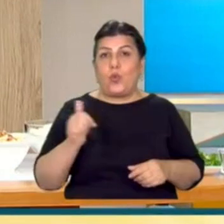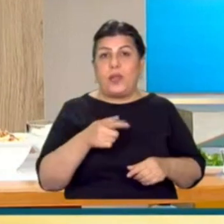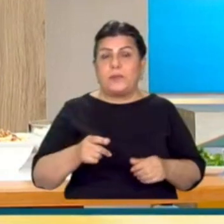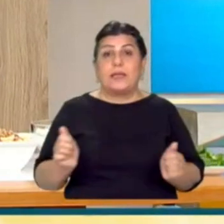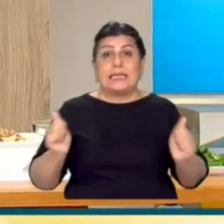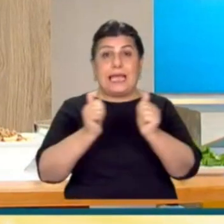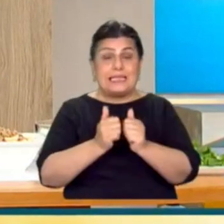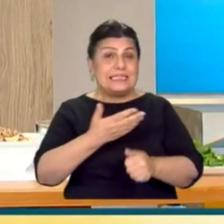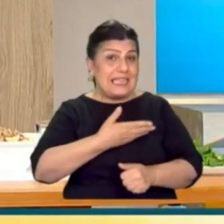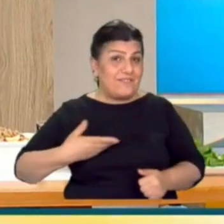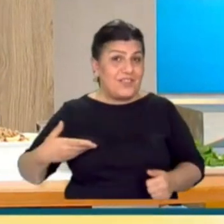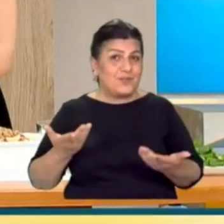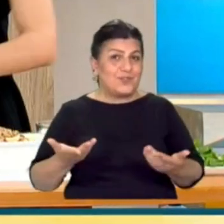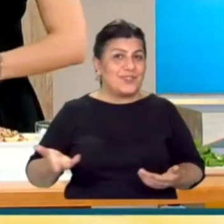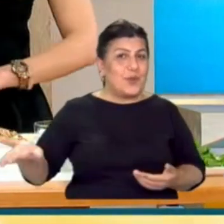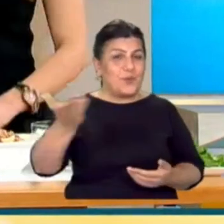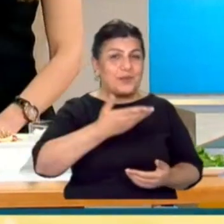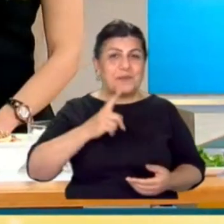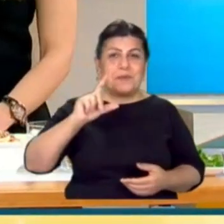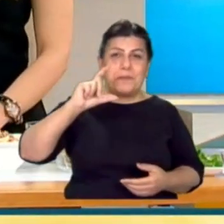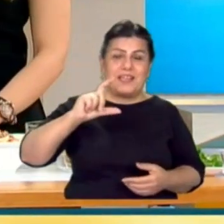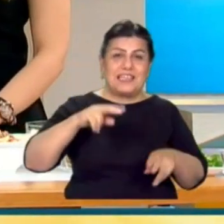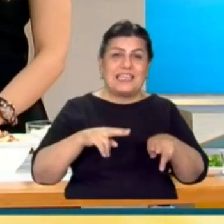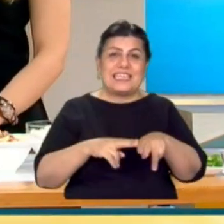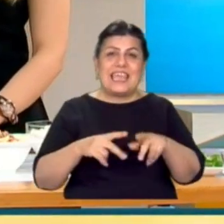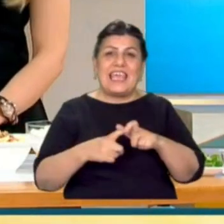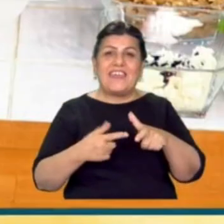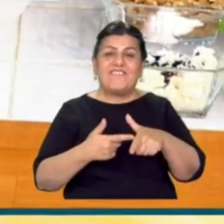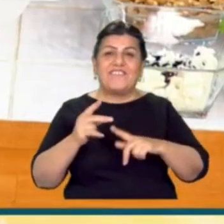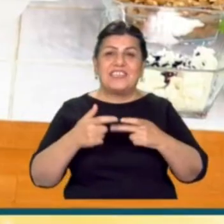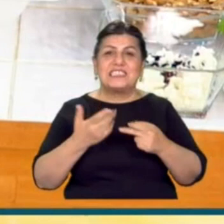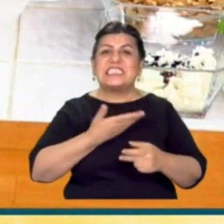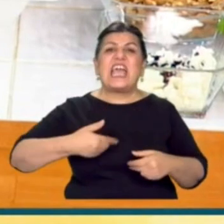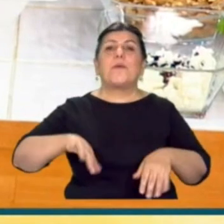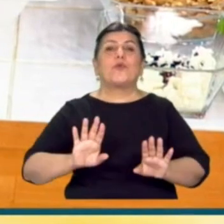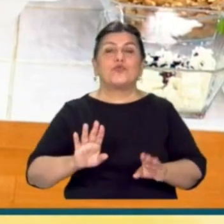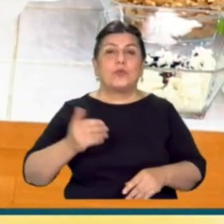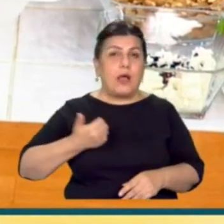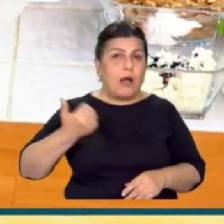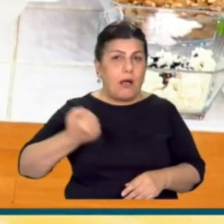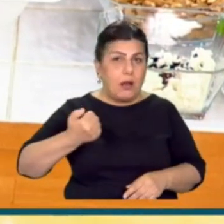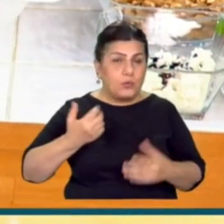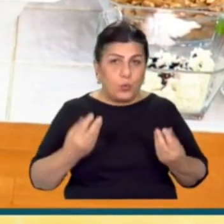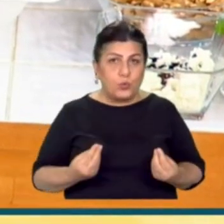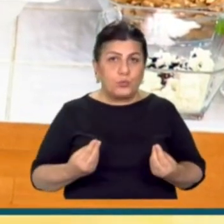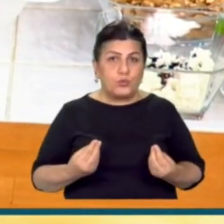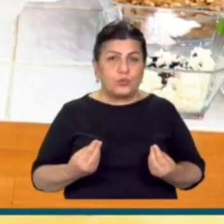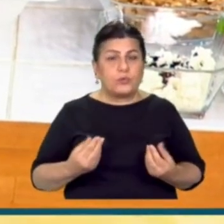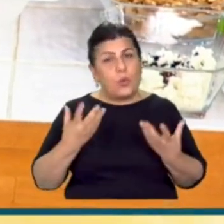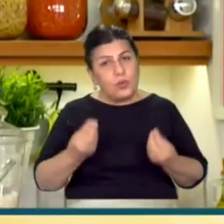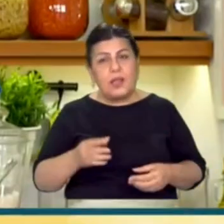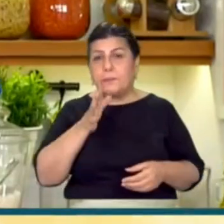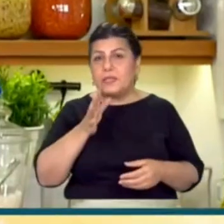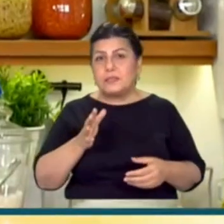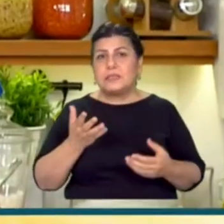seviyorsak, umarım seviyoruzdur bir bardak kefirimiz var. Seymiyorsak ayranımız olmaz mı? Olabilir.